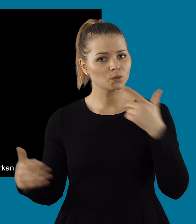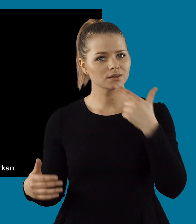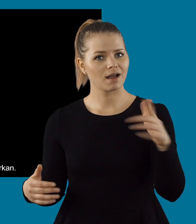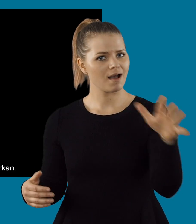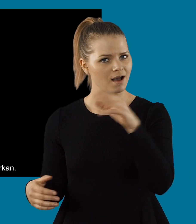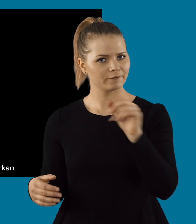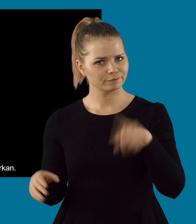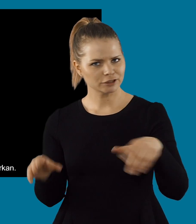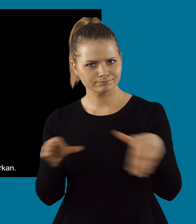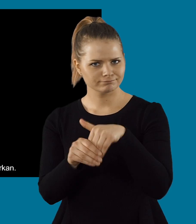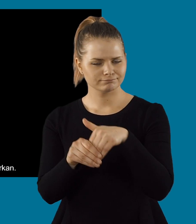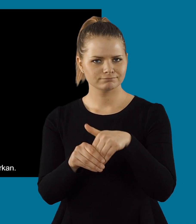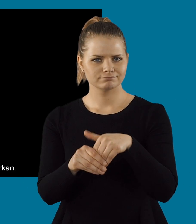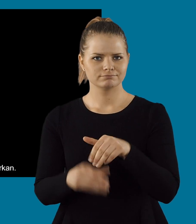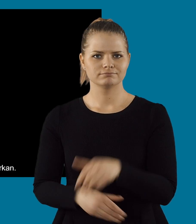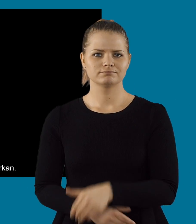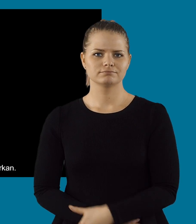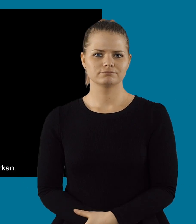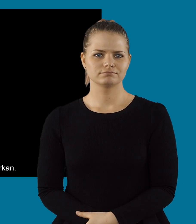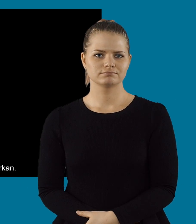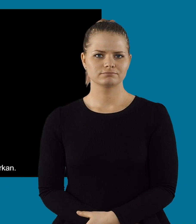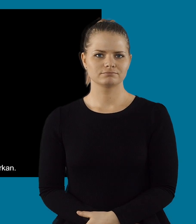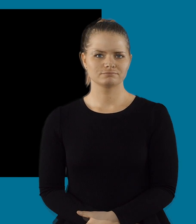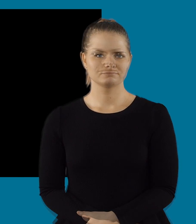Ett stort tack allihop för att medverka.